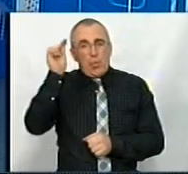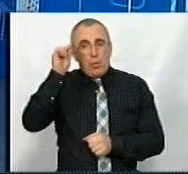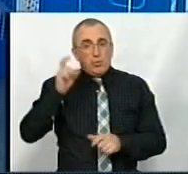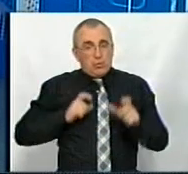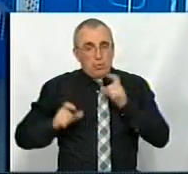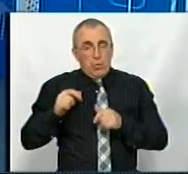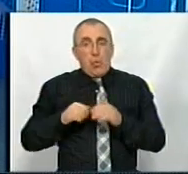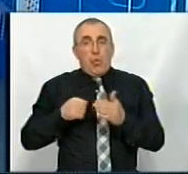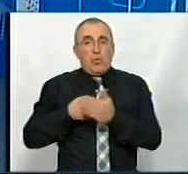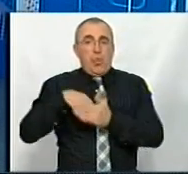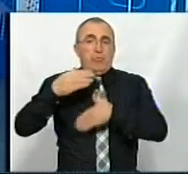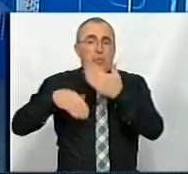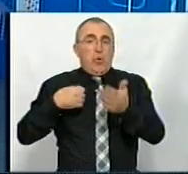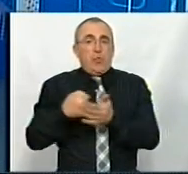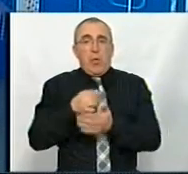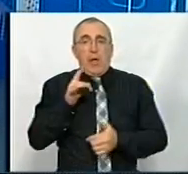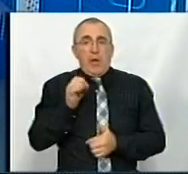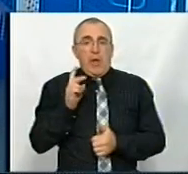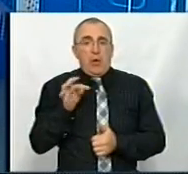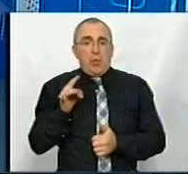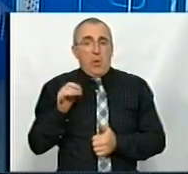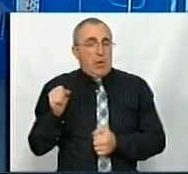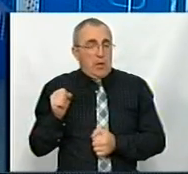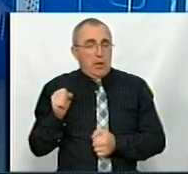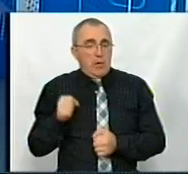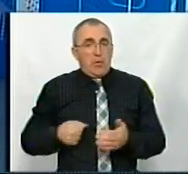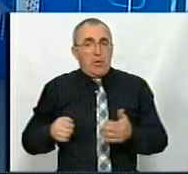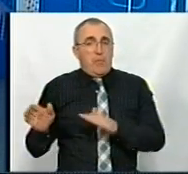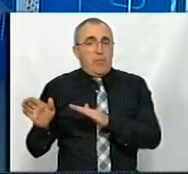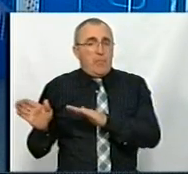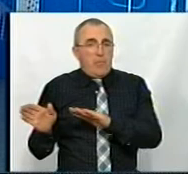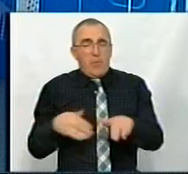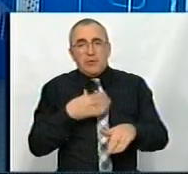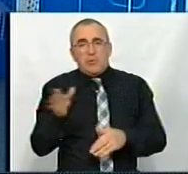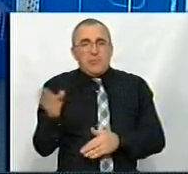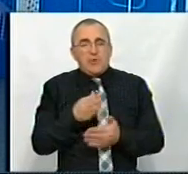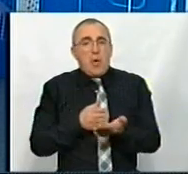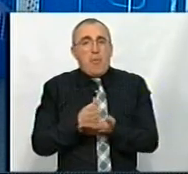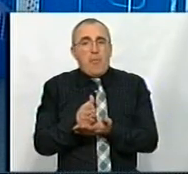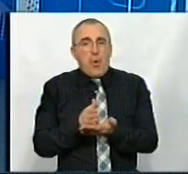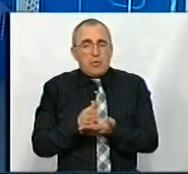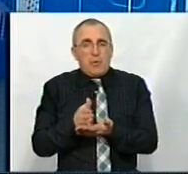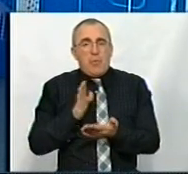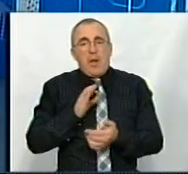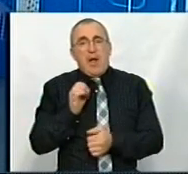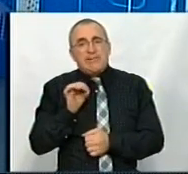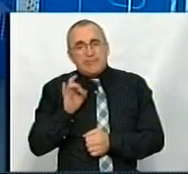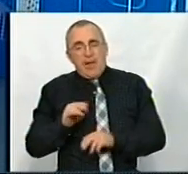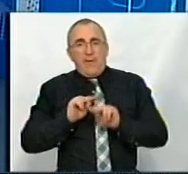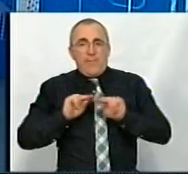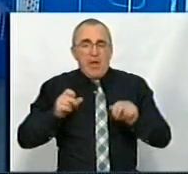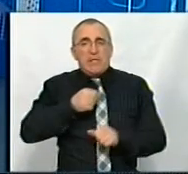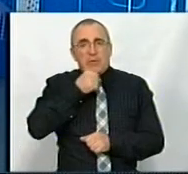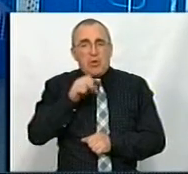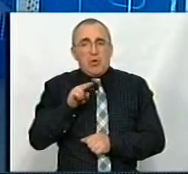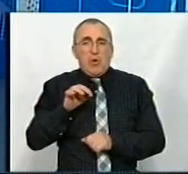дійшов до ректора практично через, прийшов вже через всі посади, які можна було, і асистента, і викладача, і старшого,